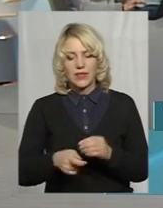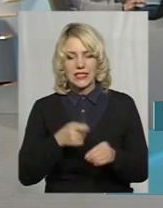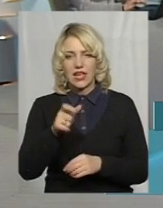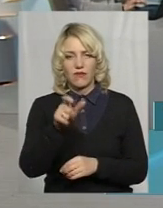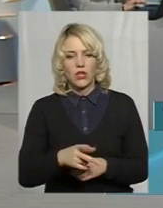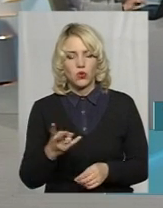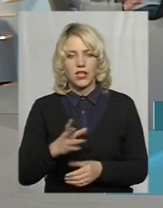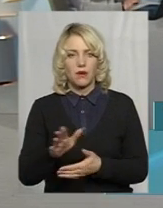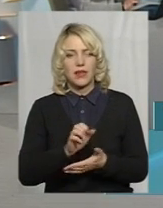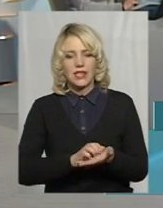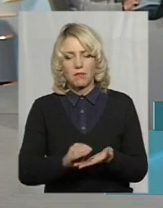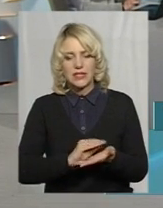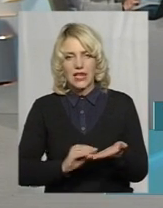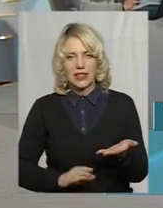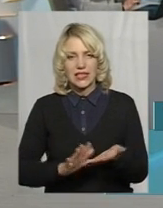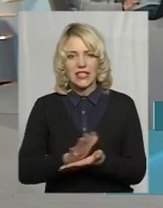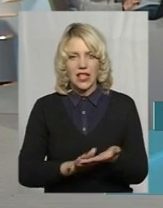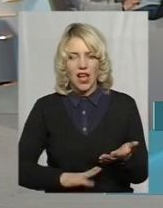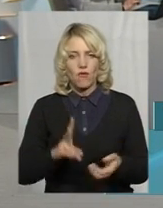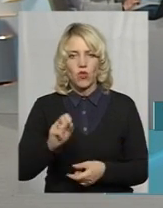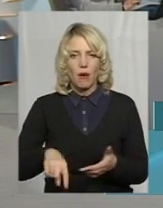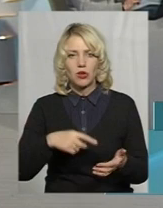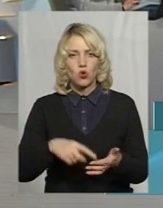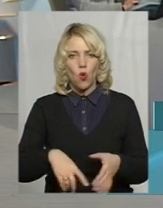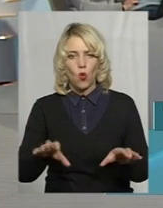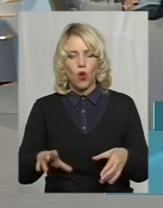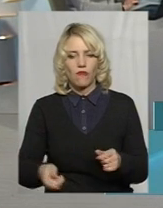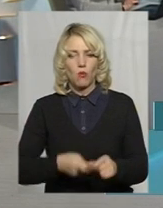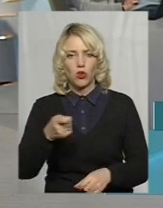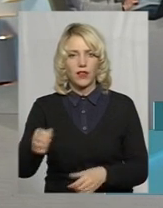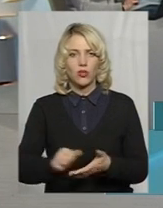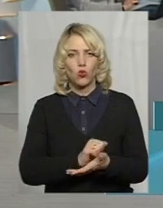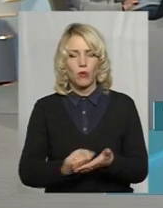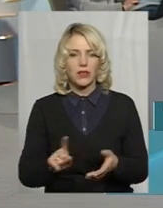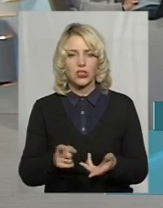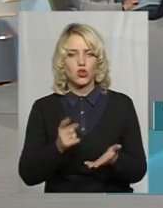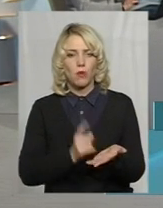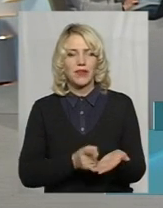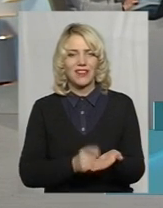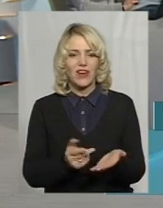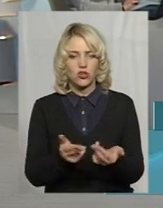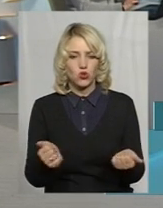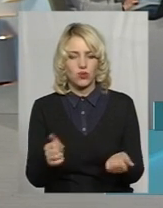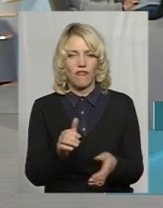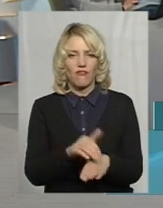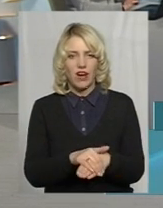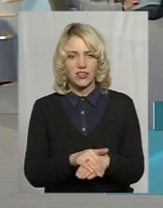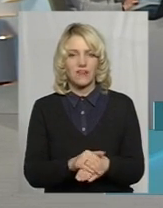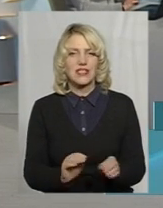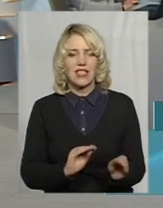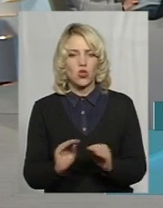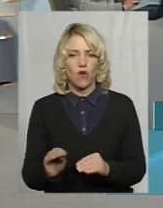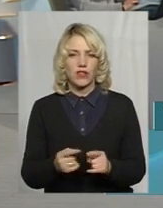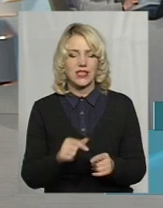потрібно написати заяву на міського голову, подати документи, які підтверджують факт встановлення. Тобто,